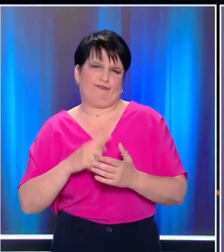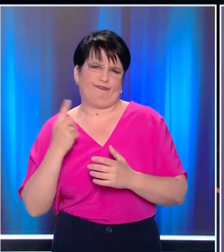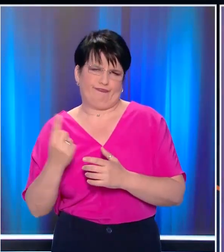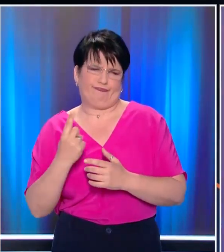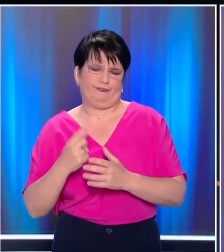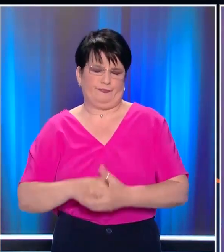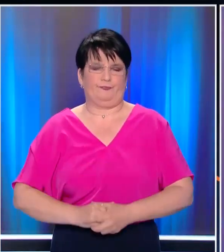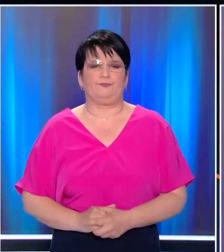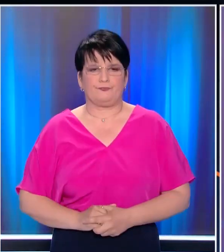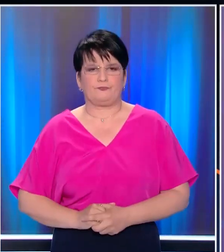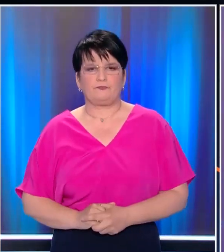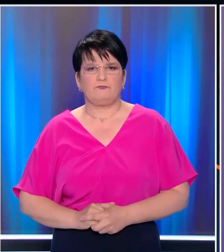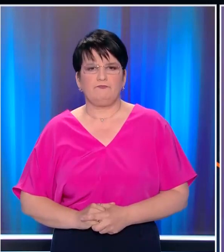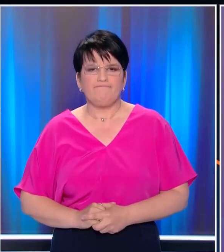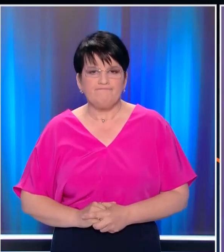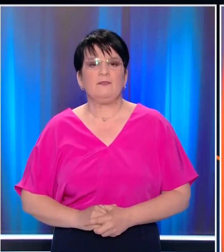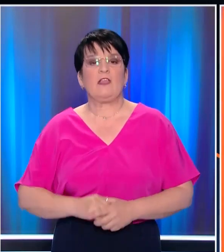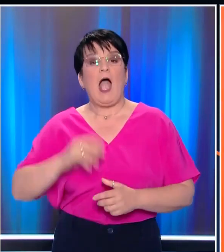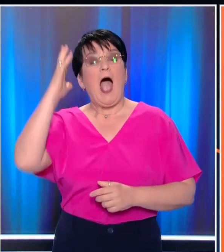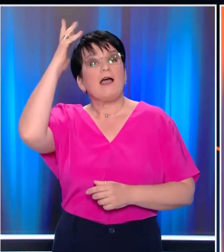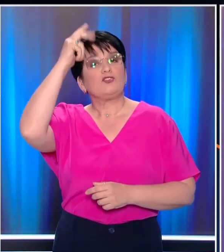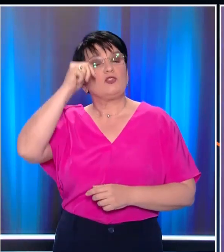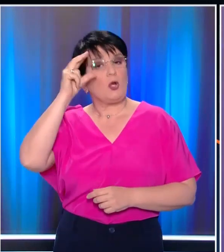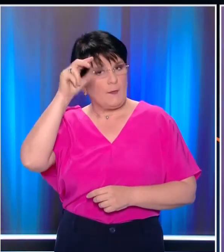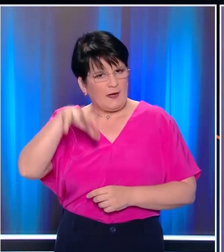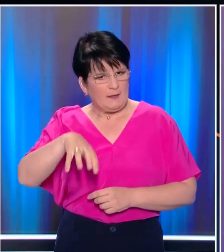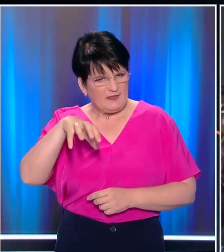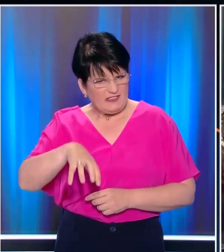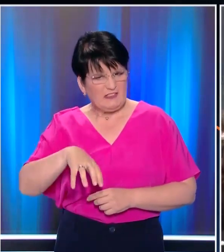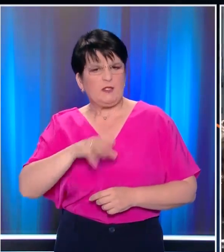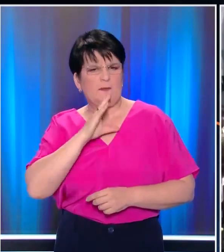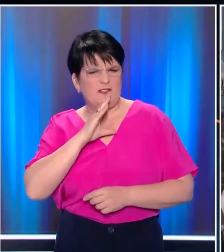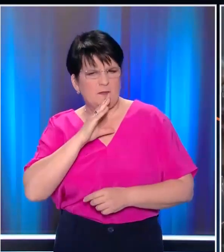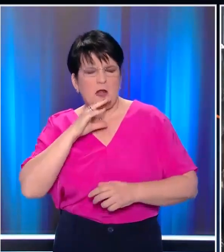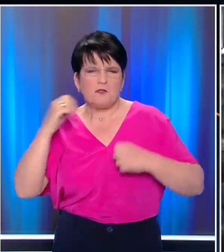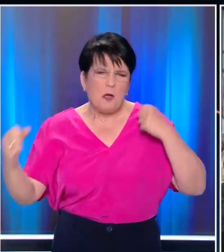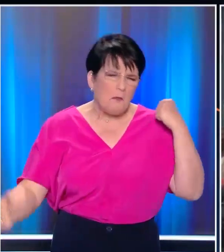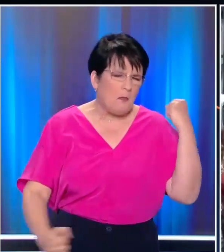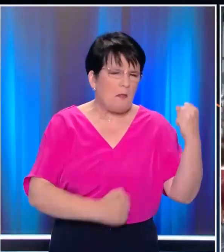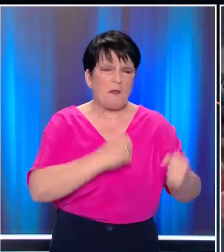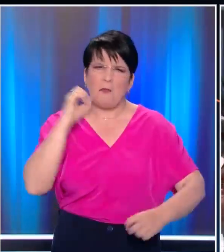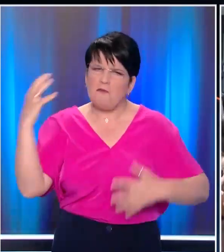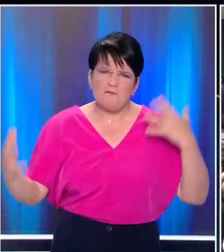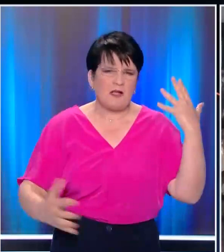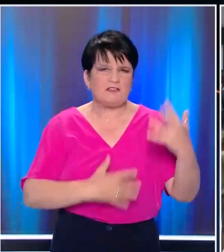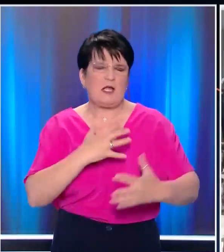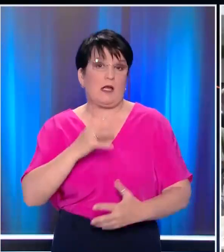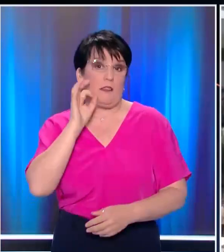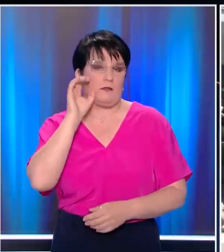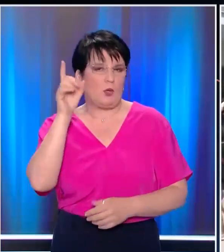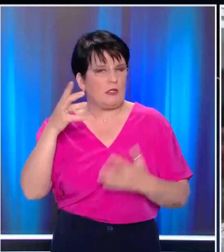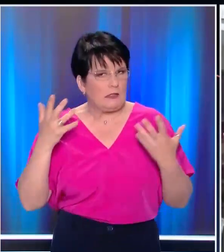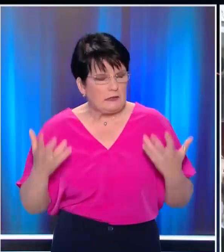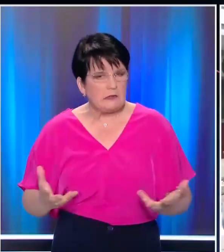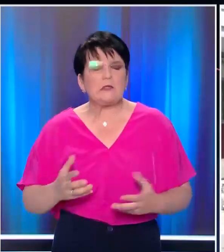Επισόδια ξέσπασαν μεταξύ μελών φοιτητικών συλλόγων και αστυνομικών το μεσημέρι Στο Αριστοτέλειο Πανεπιστήμιο Θεσσαλονίκης